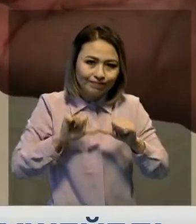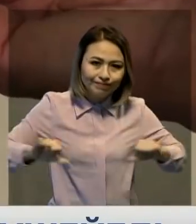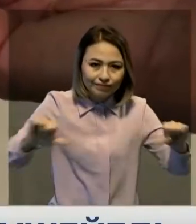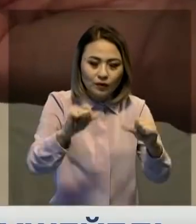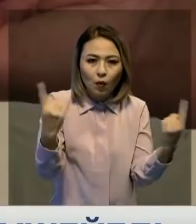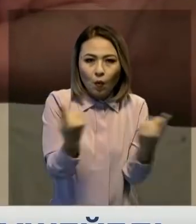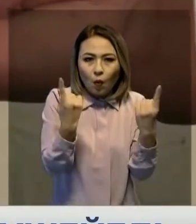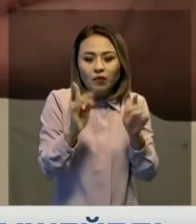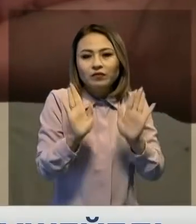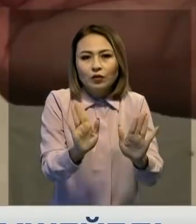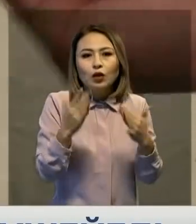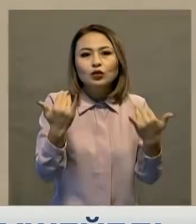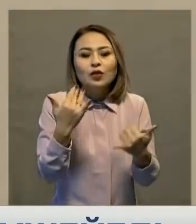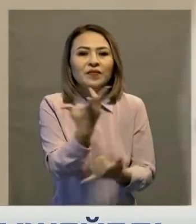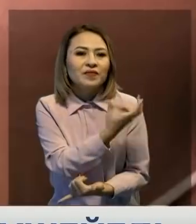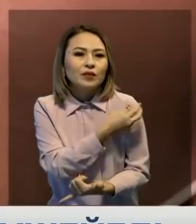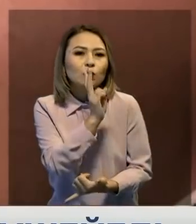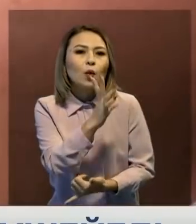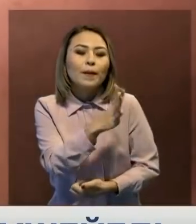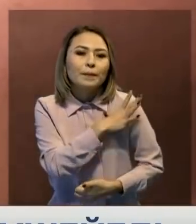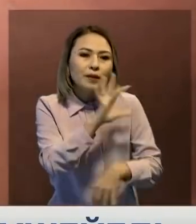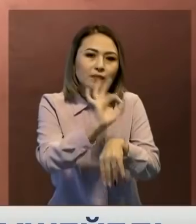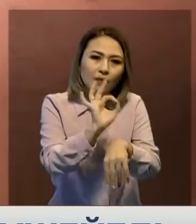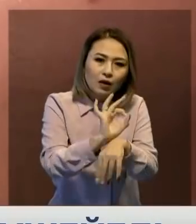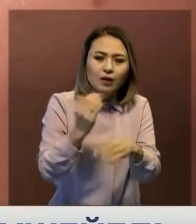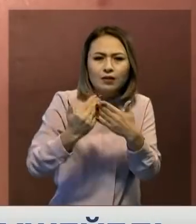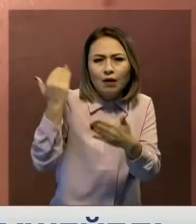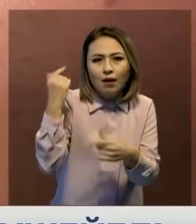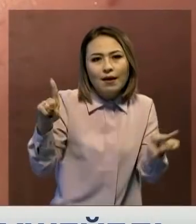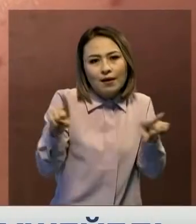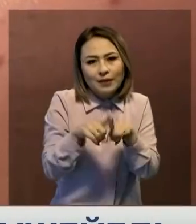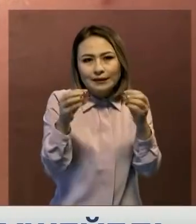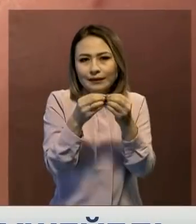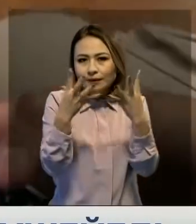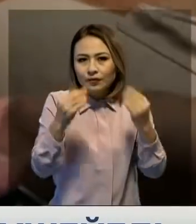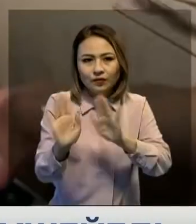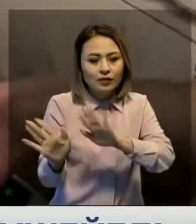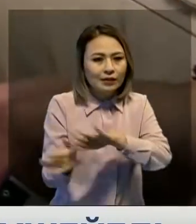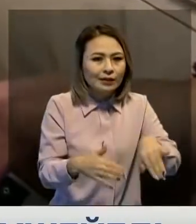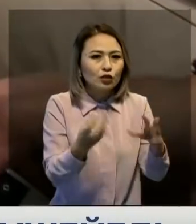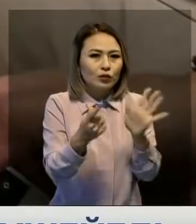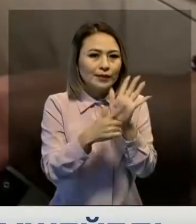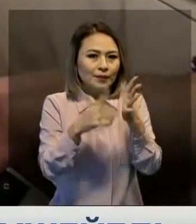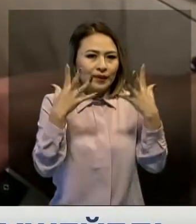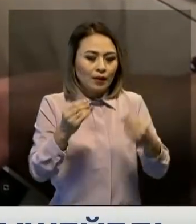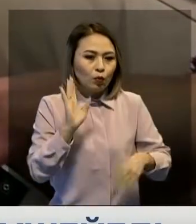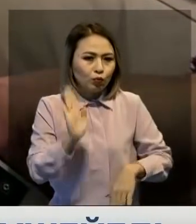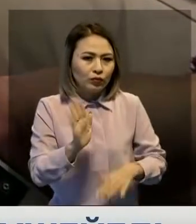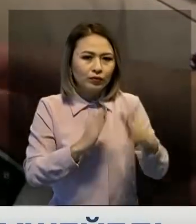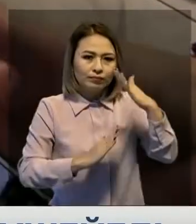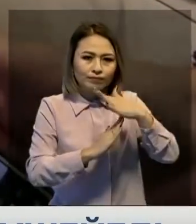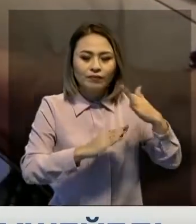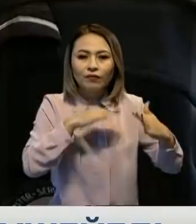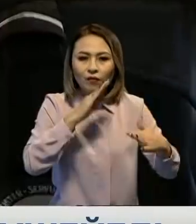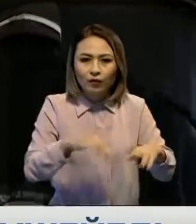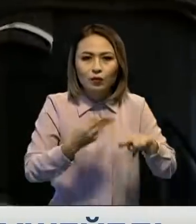тәртімі женілдетілді. Яғни вакцина салдырғандар дертке шалдықса баяғдай 10 күн емес, тек 7 күн карантинде болады. Екпе салдырмаған